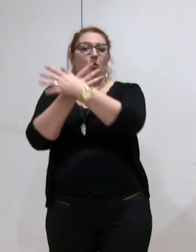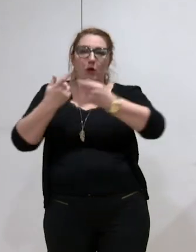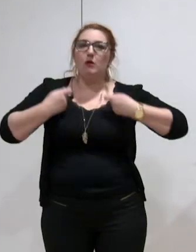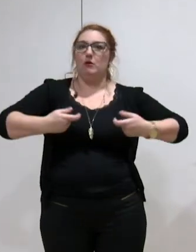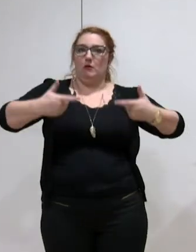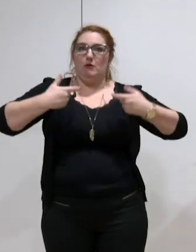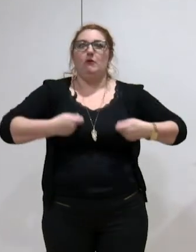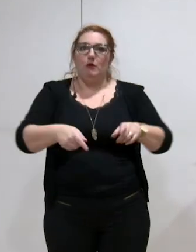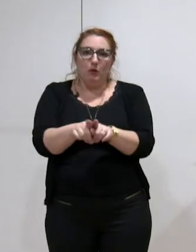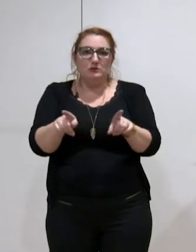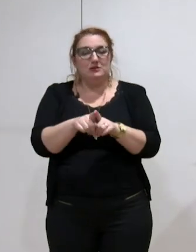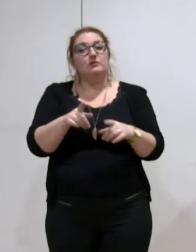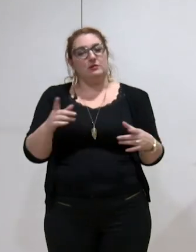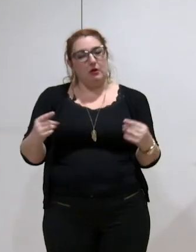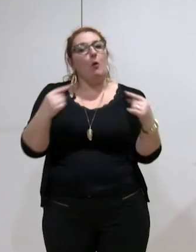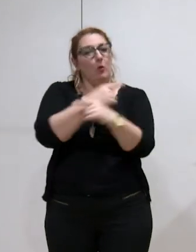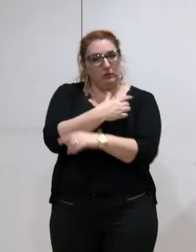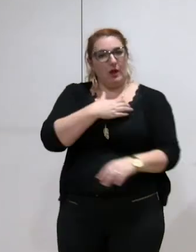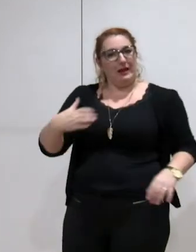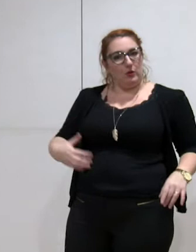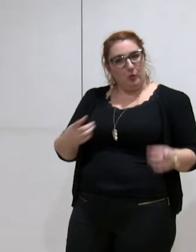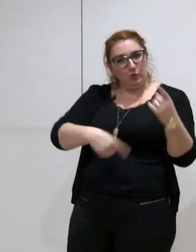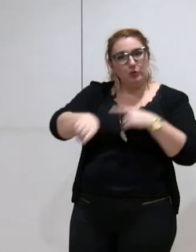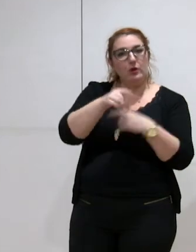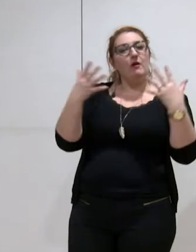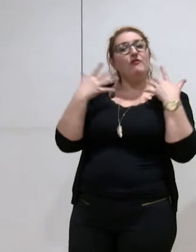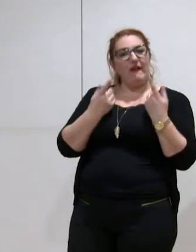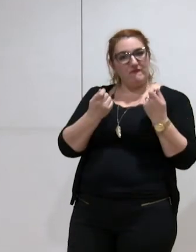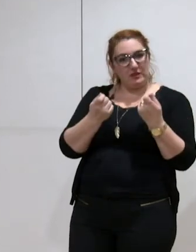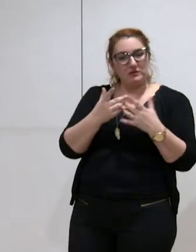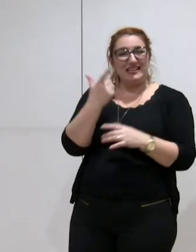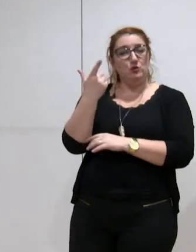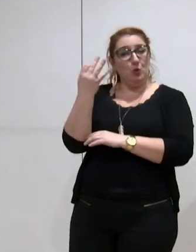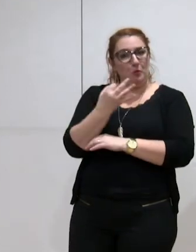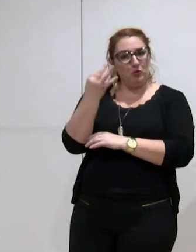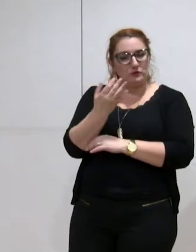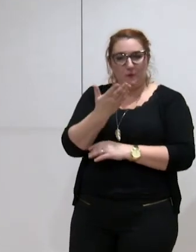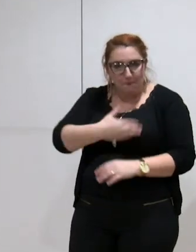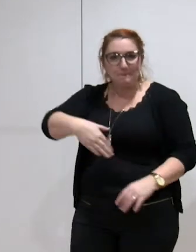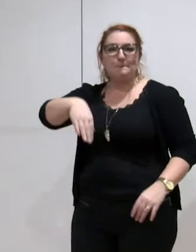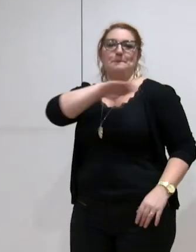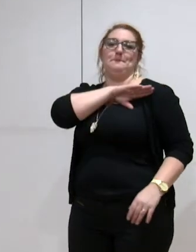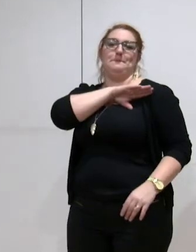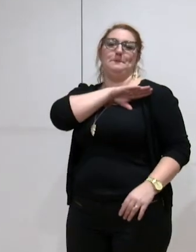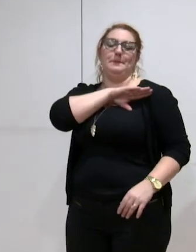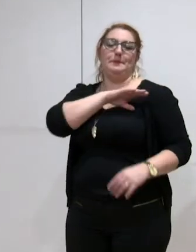les communes viennent supporter des frais financiers de 2%, et donc qui sont